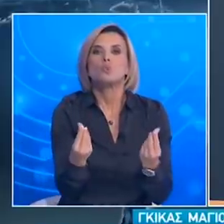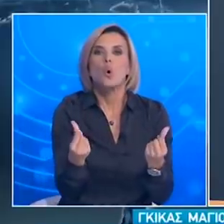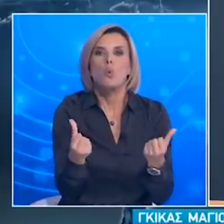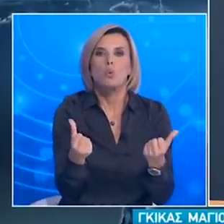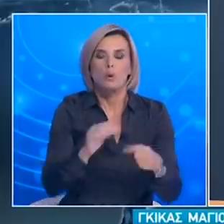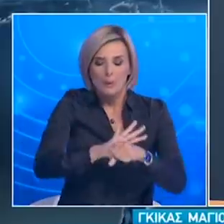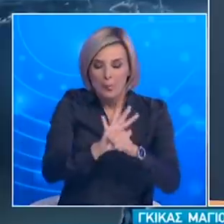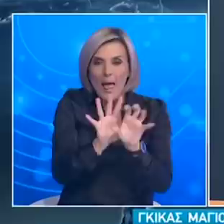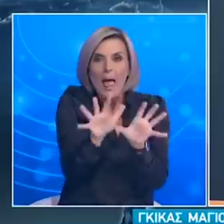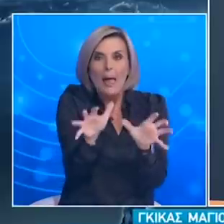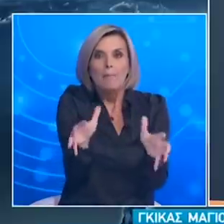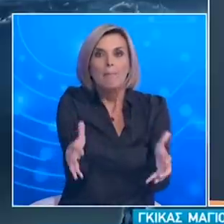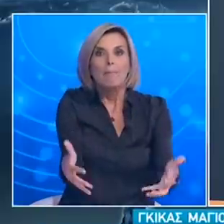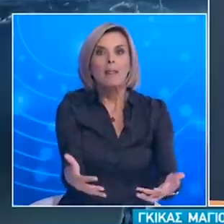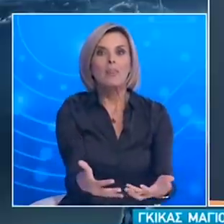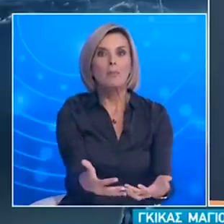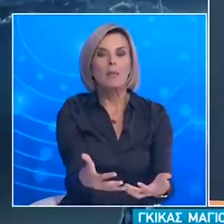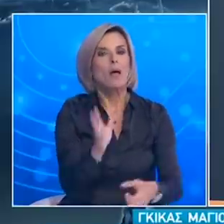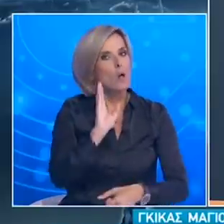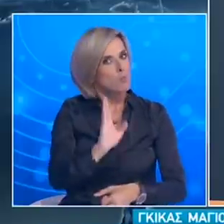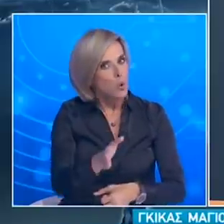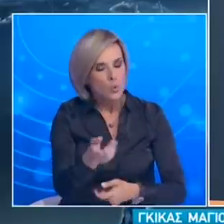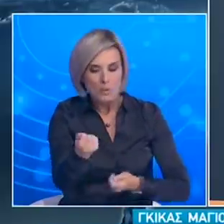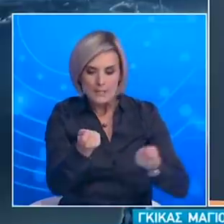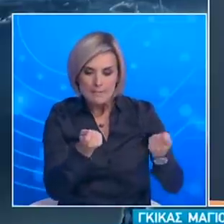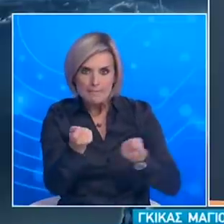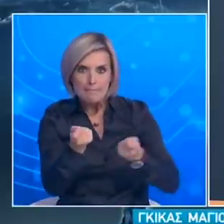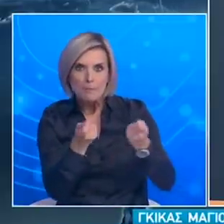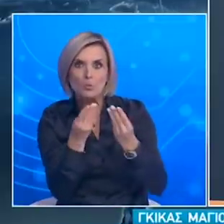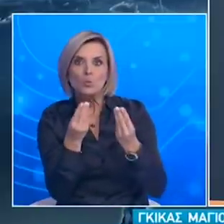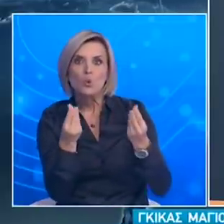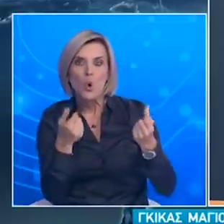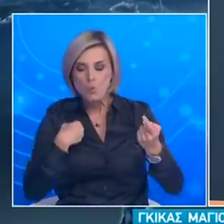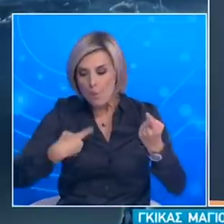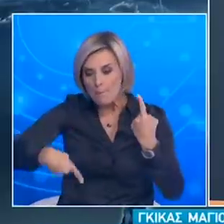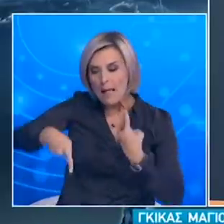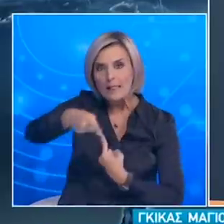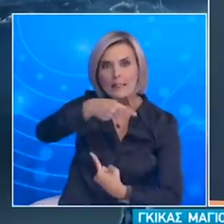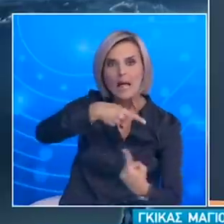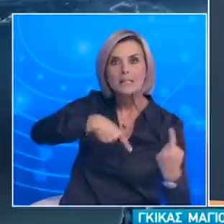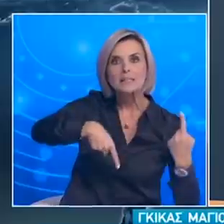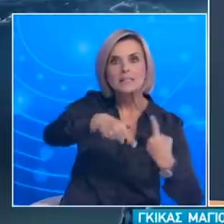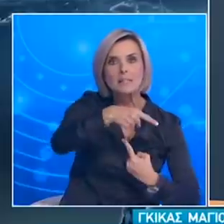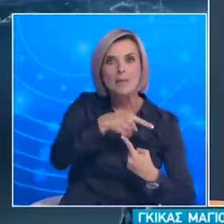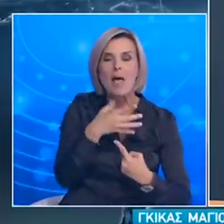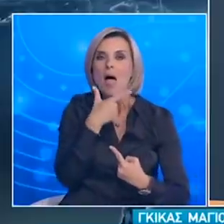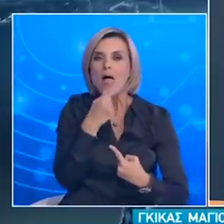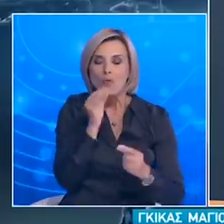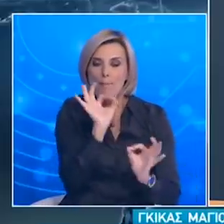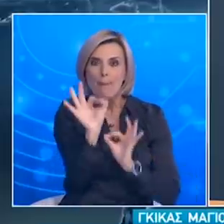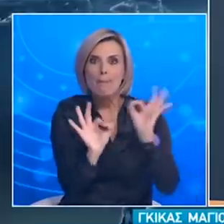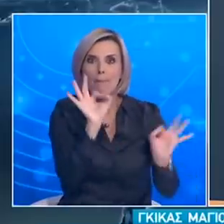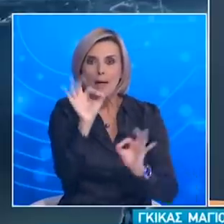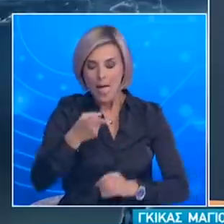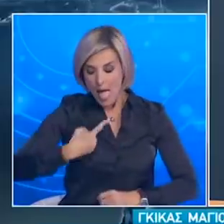Η επιδημία του COVID-19 εξαπλώνεται μέσα από τον κοινωνικό ιστό και στην εξάπλωση μέσω του οικοσυστήματός μας είμαστε